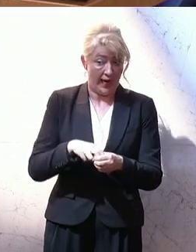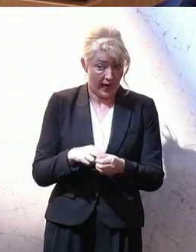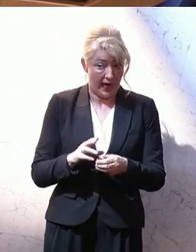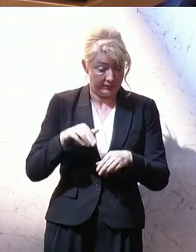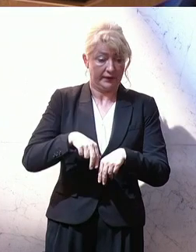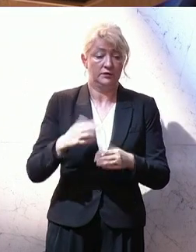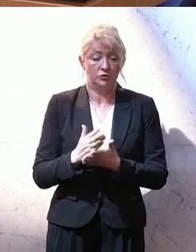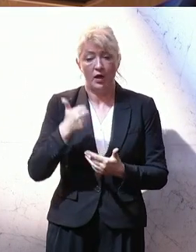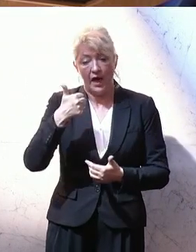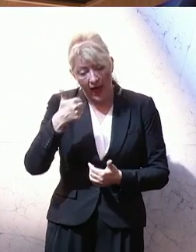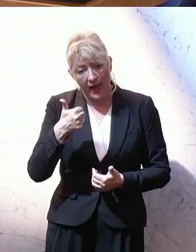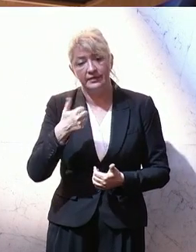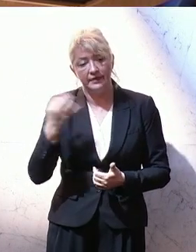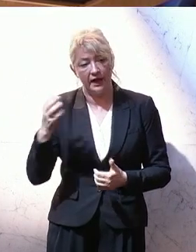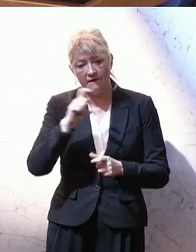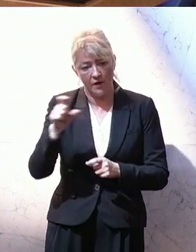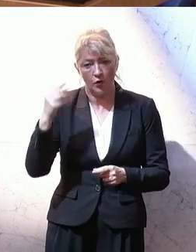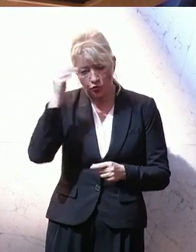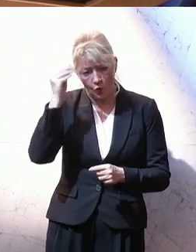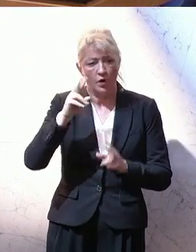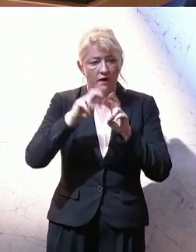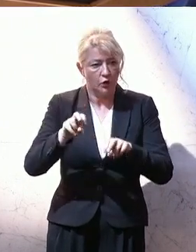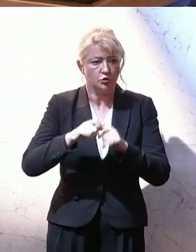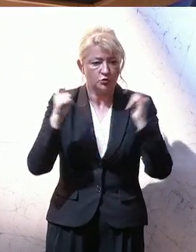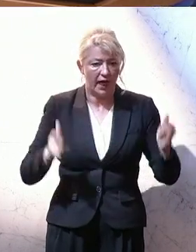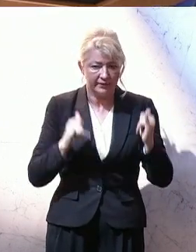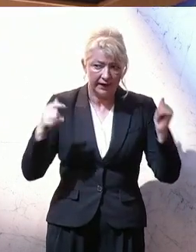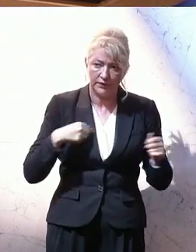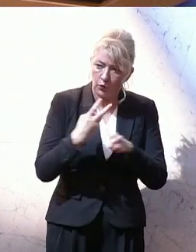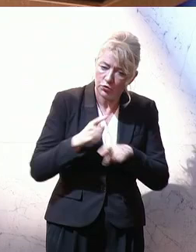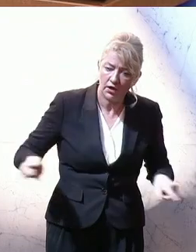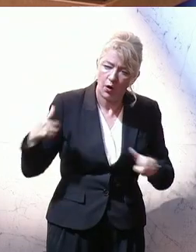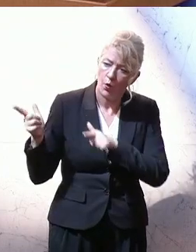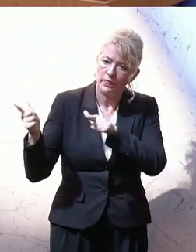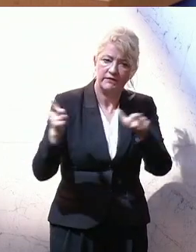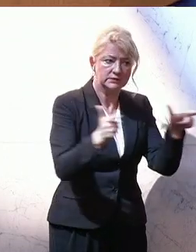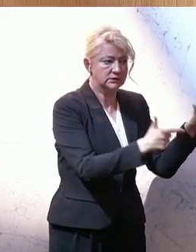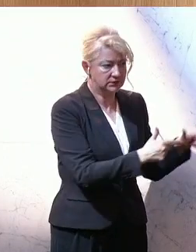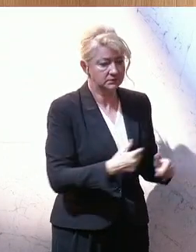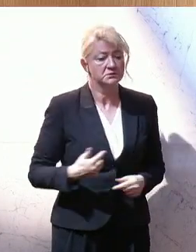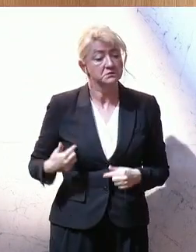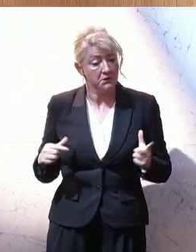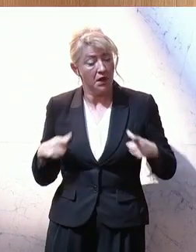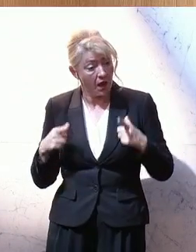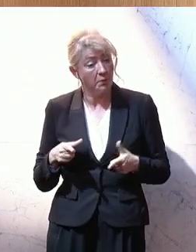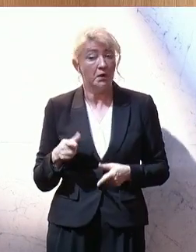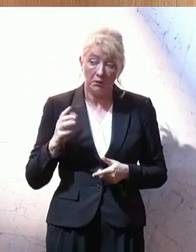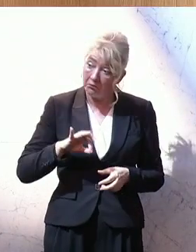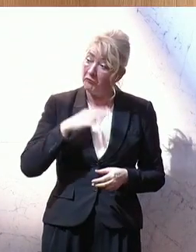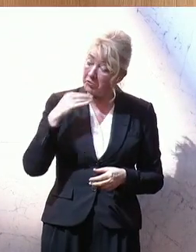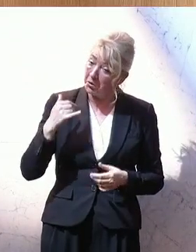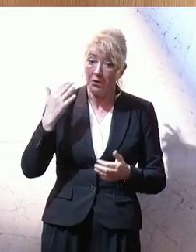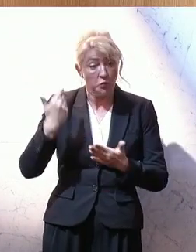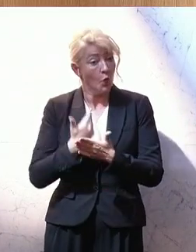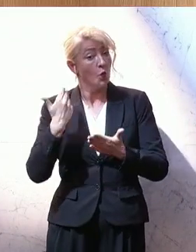einen Tag in der Woche in Schulen und Forschungseinrichtungen in ganz Österreich unterwegs. Und ich erlebe dabei sehr viel innovativen